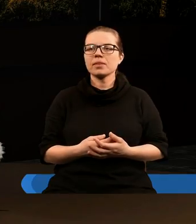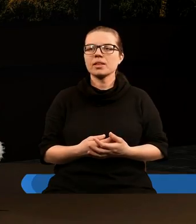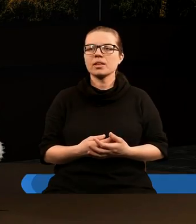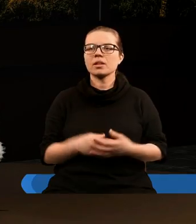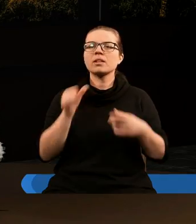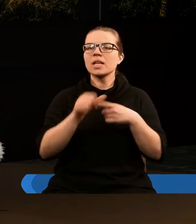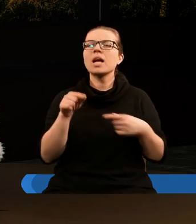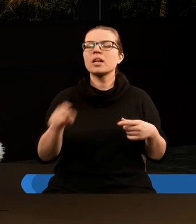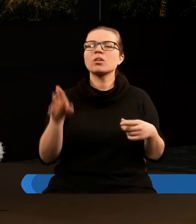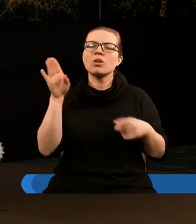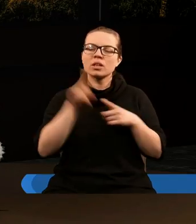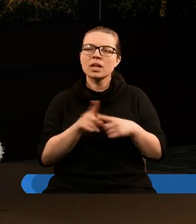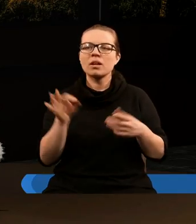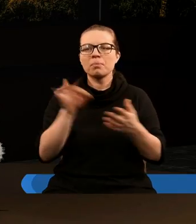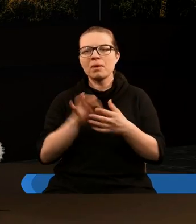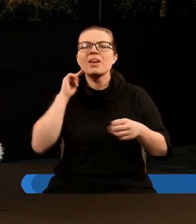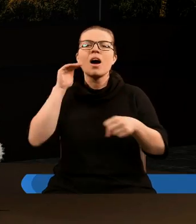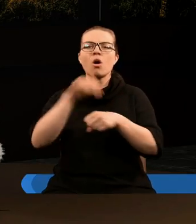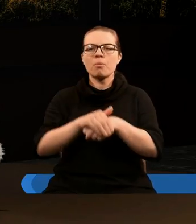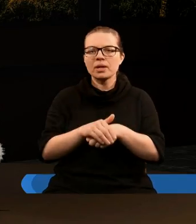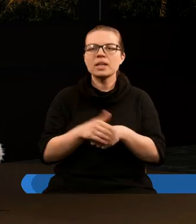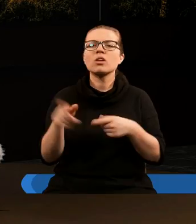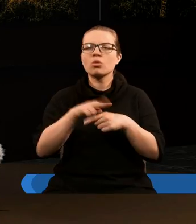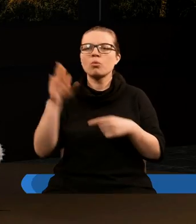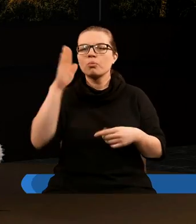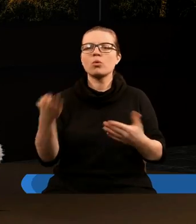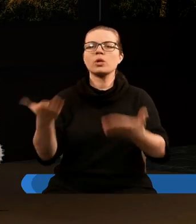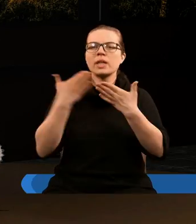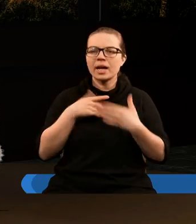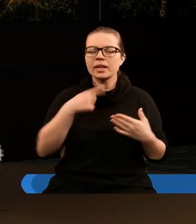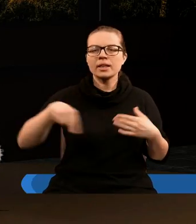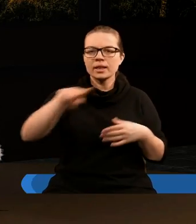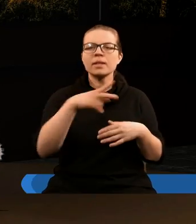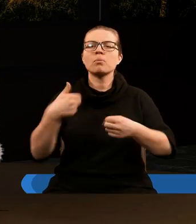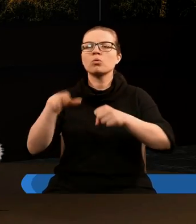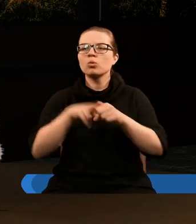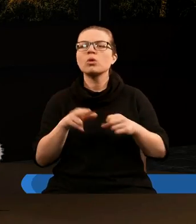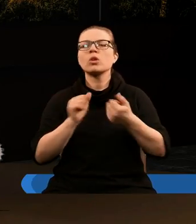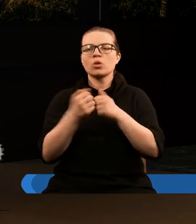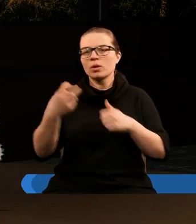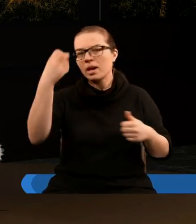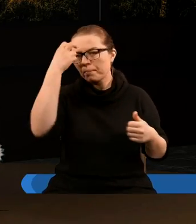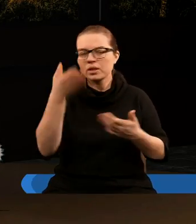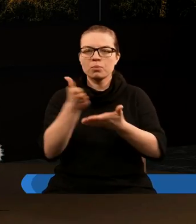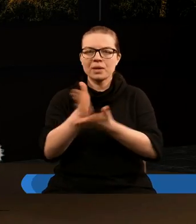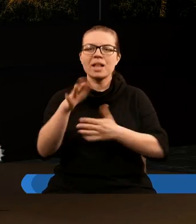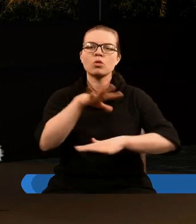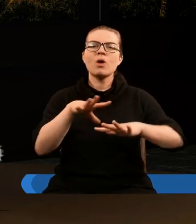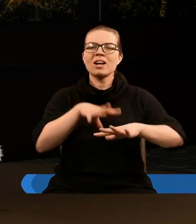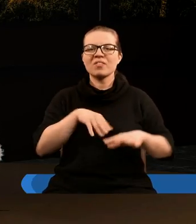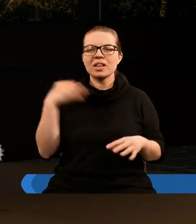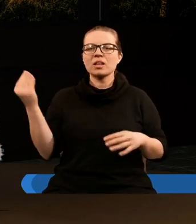I jest to też pewna obietnica, którą Bóg daje właśnie tym, którzy są zapieczętowani przez Ducha